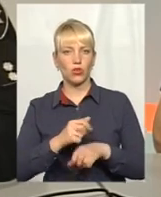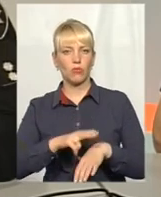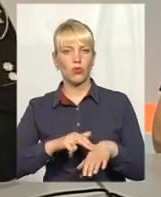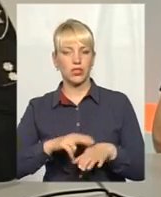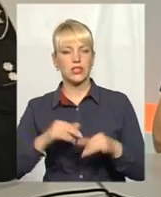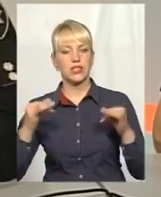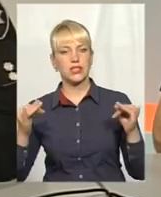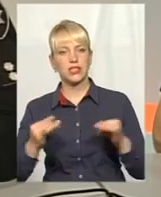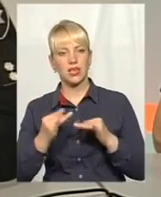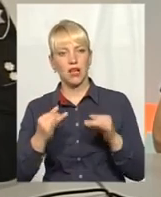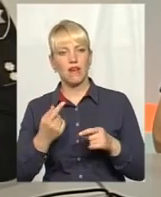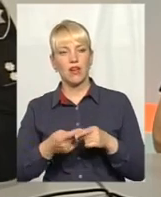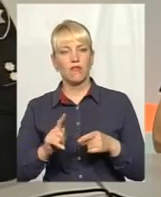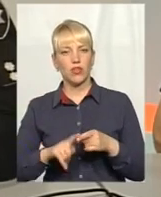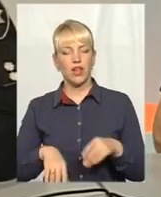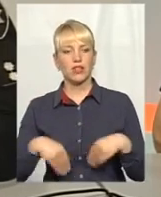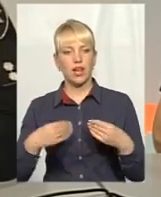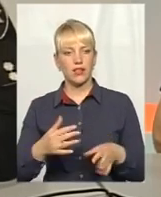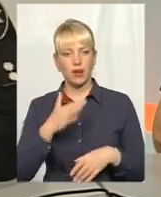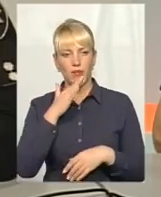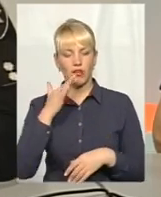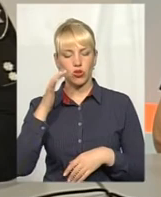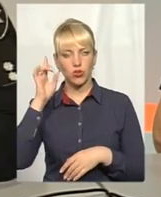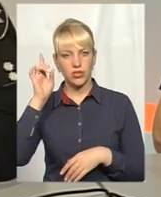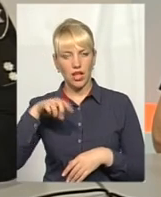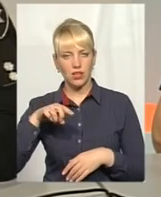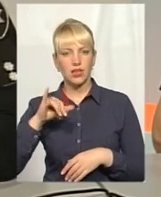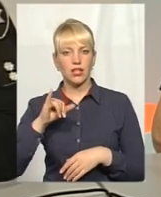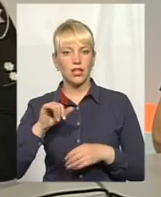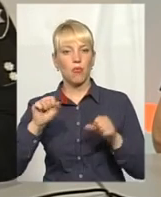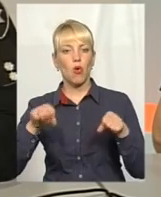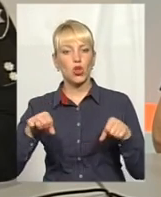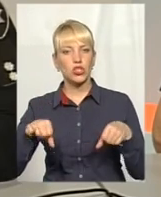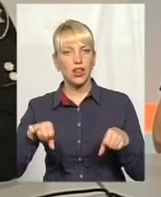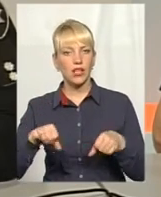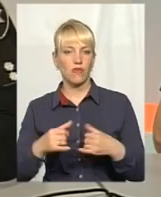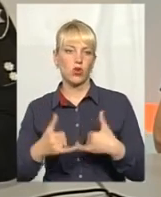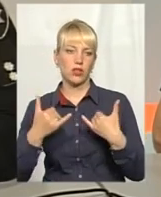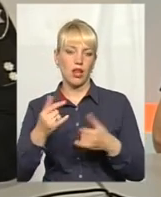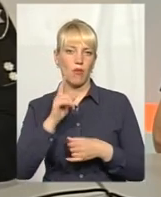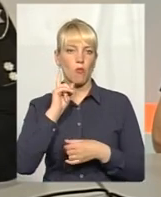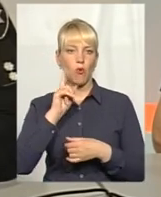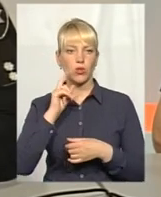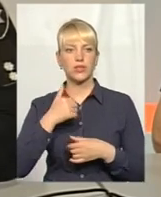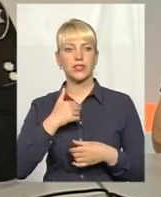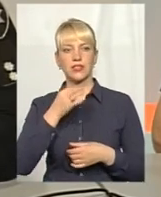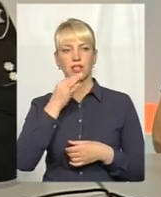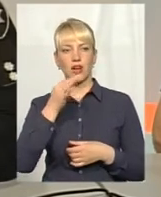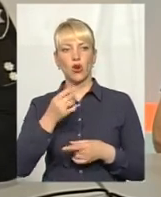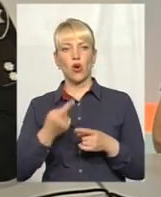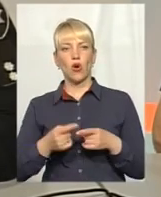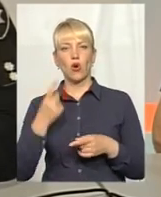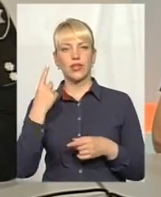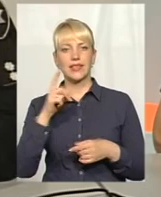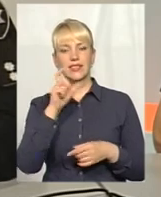цікава, вона дає багато знань. І, можливо, для молоді, я скажу, це один із